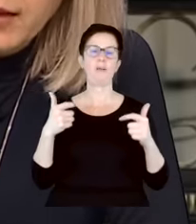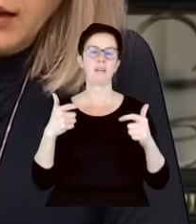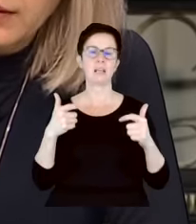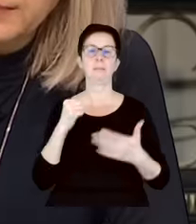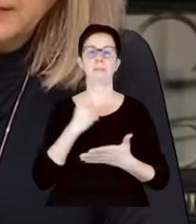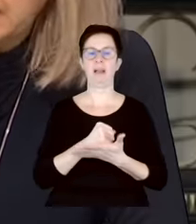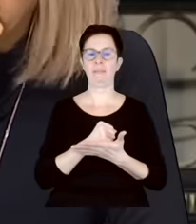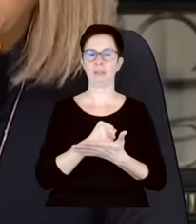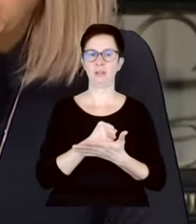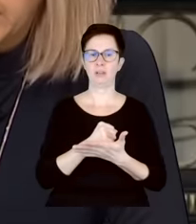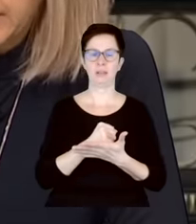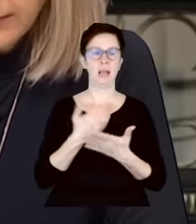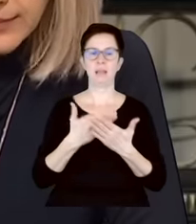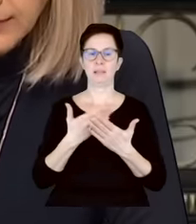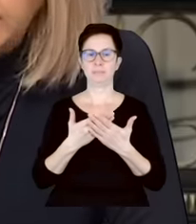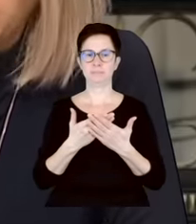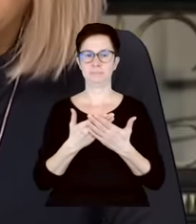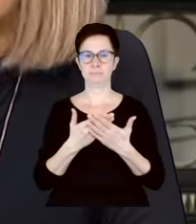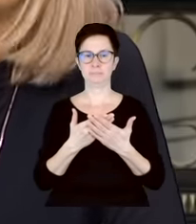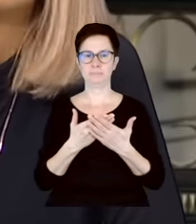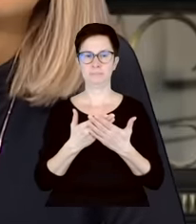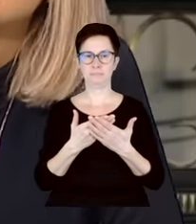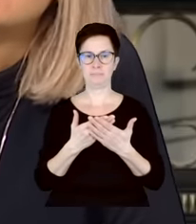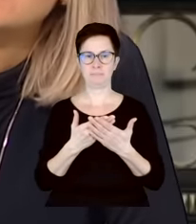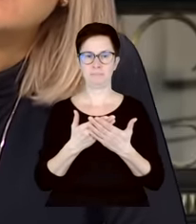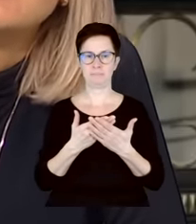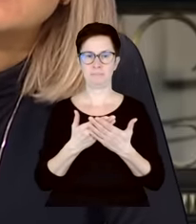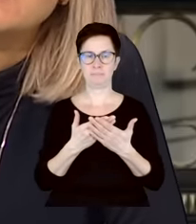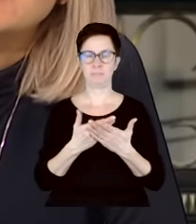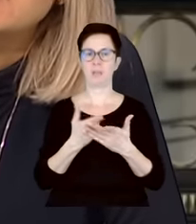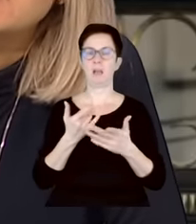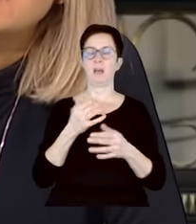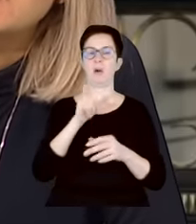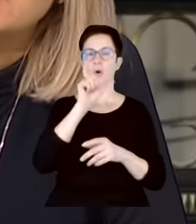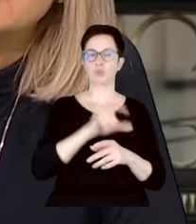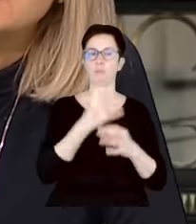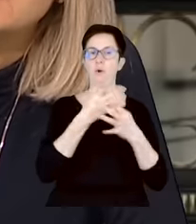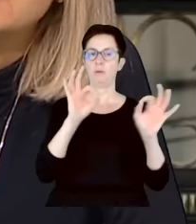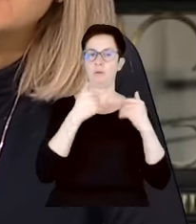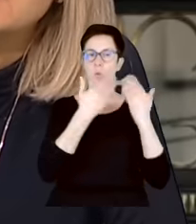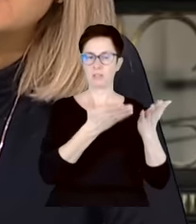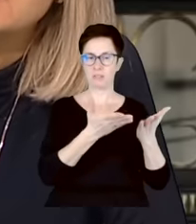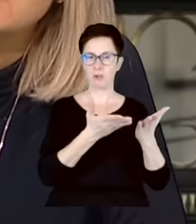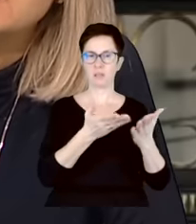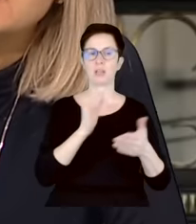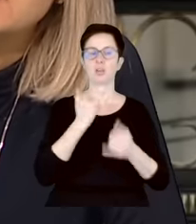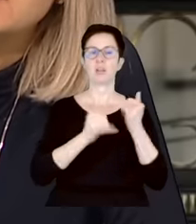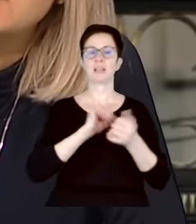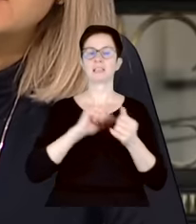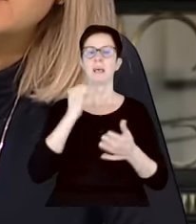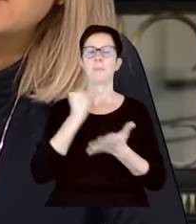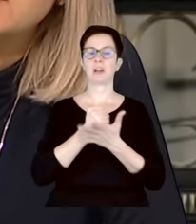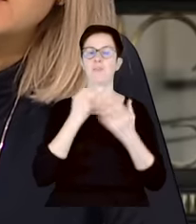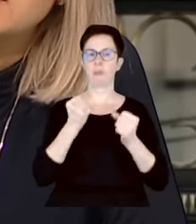Z logicznego punktu widzenia wydaje się, że ułaskawiona może być osoba prawomocnie skazana. Bo istnieje coś